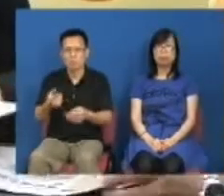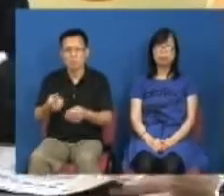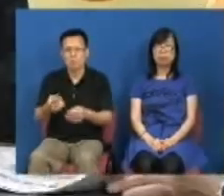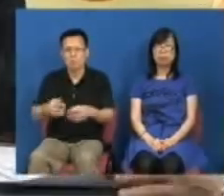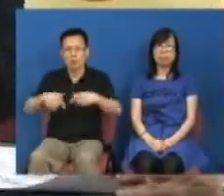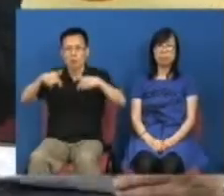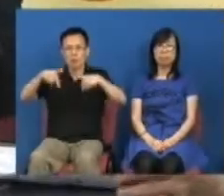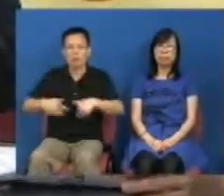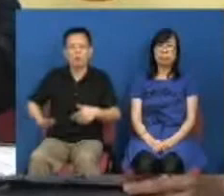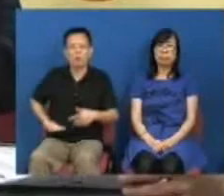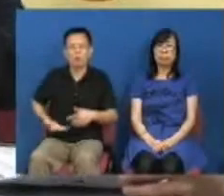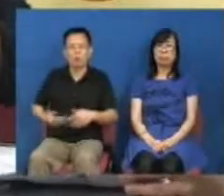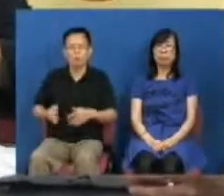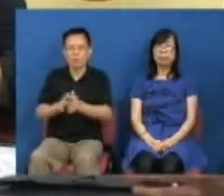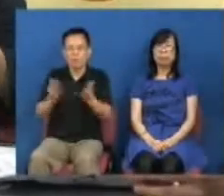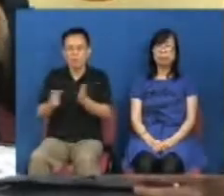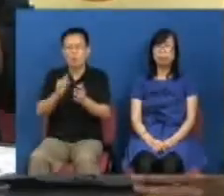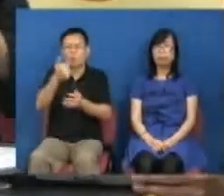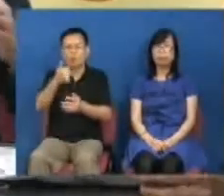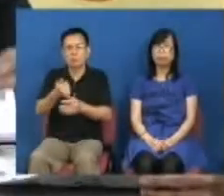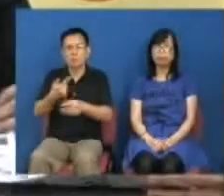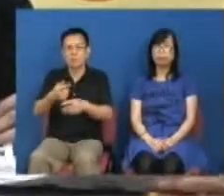放你上头版多得夏节